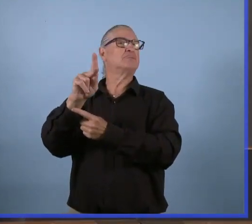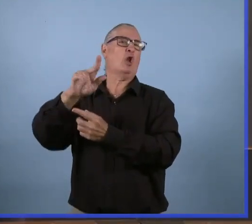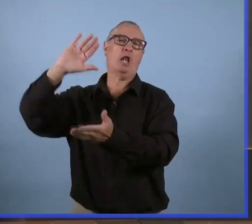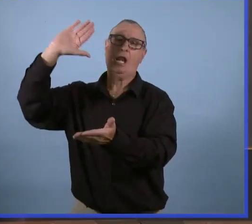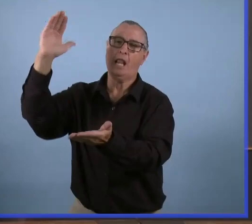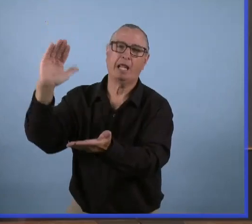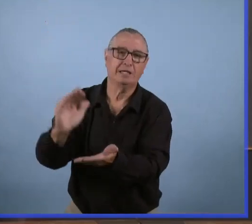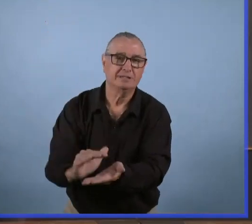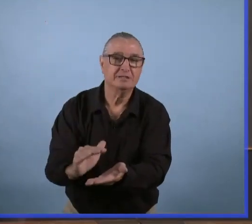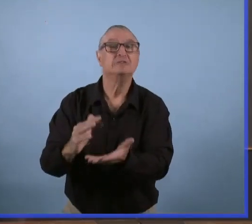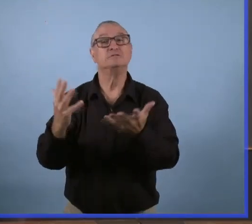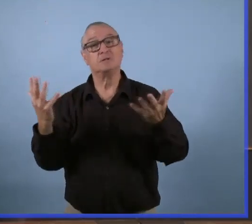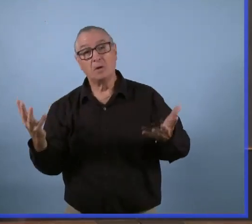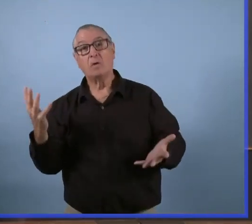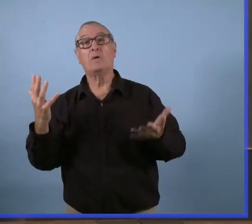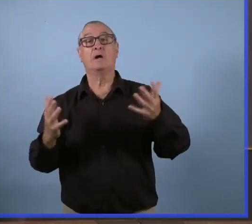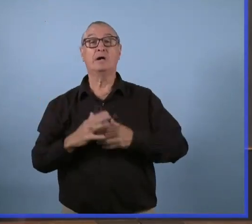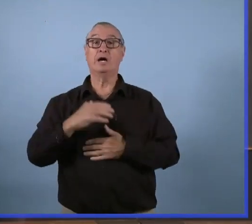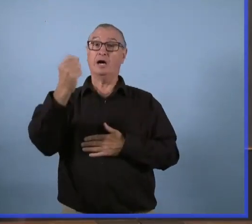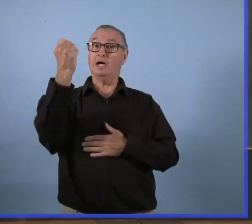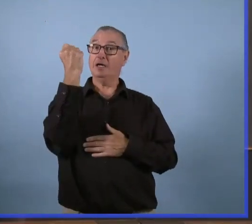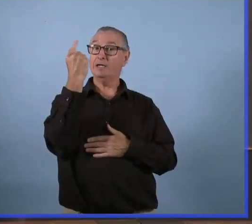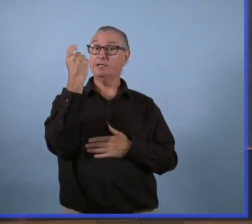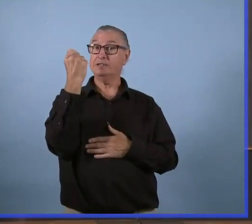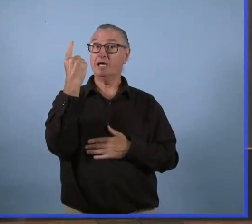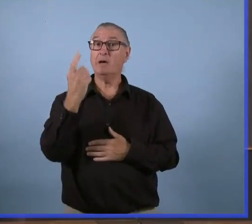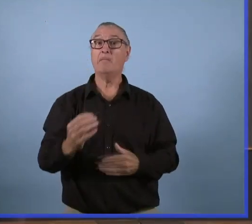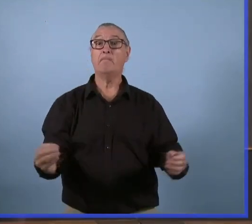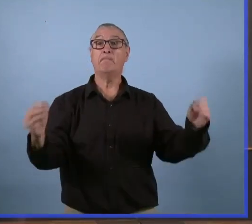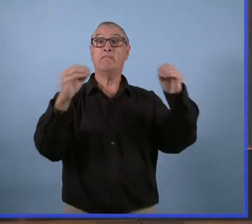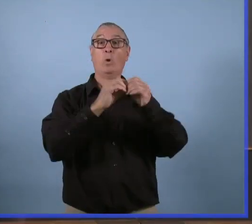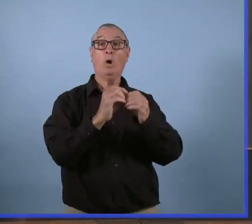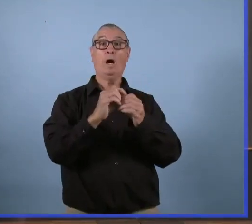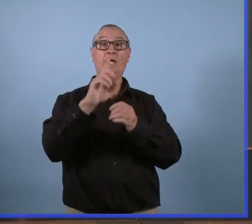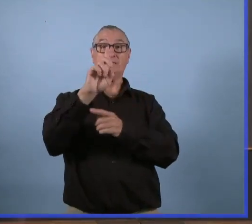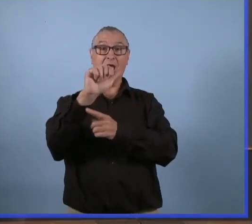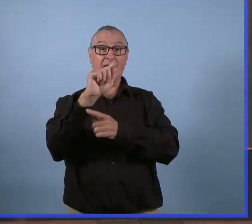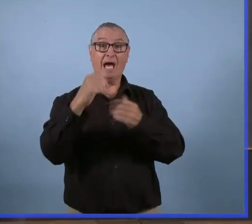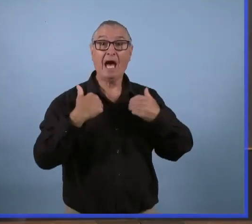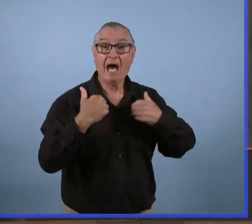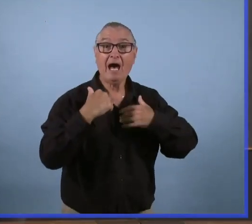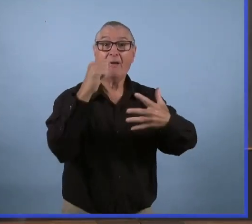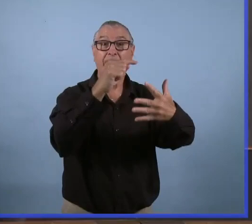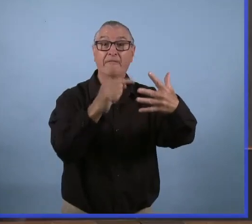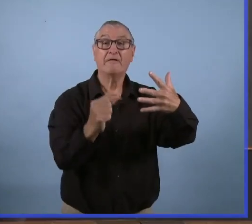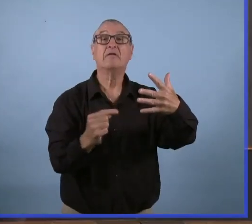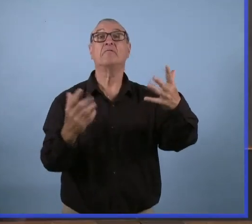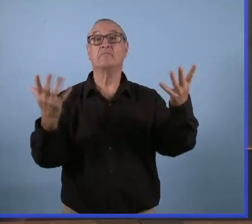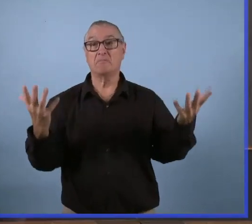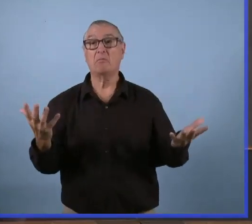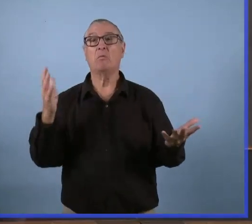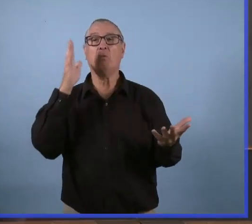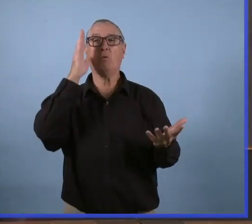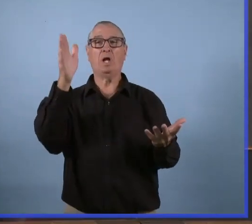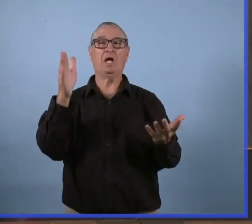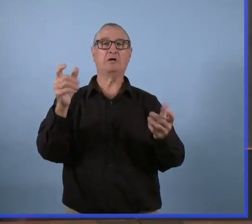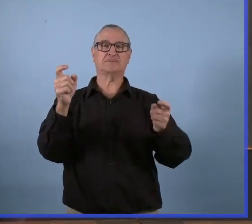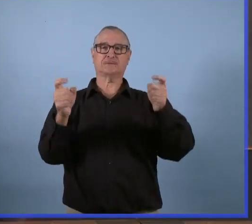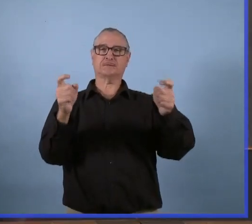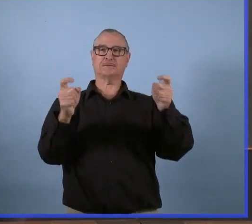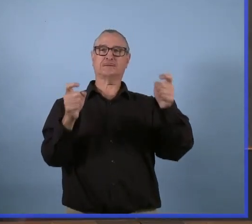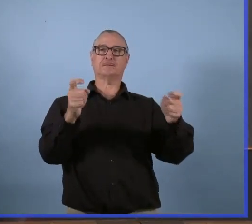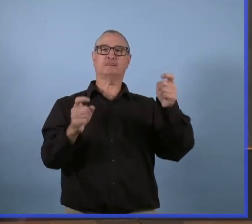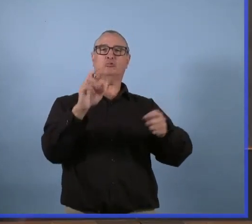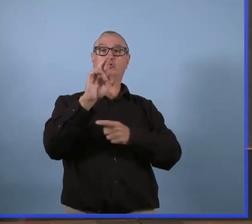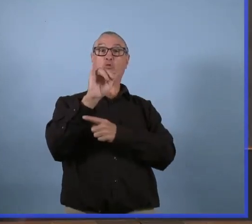on a pris le risque du variant Delta en considération. Mais quand on regarde les résultats, va continuer d'ajuster les